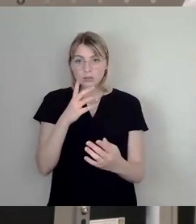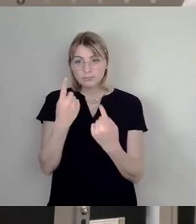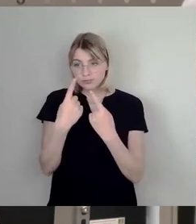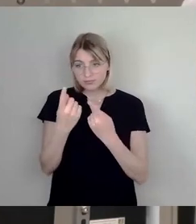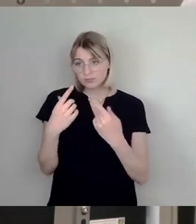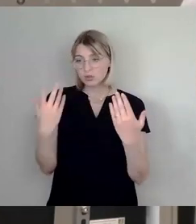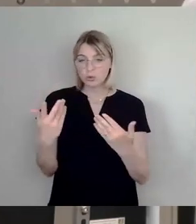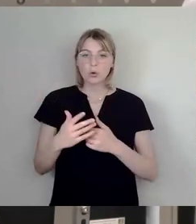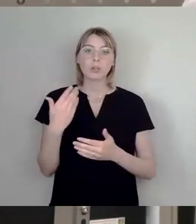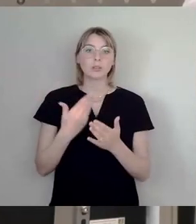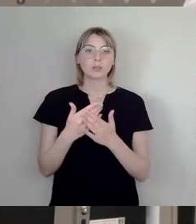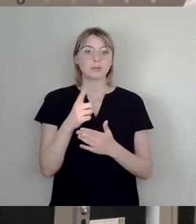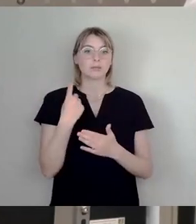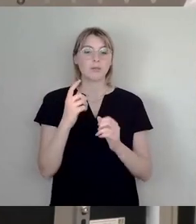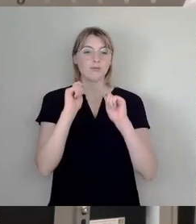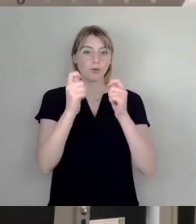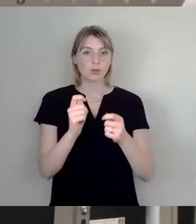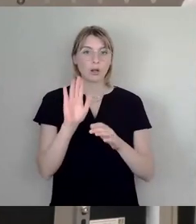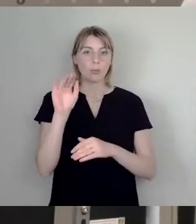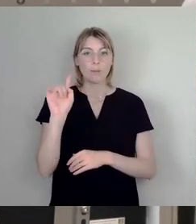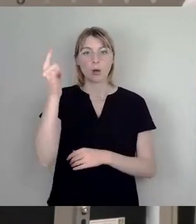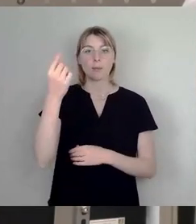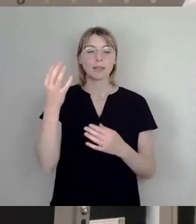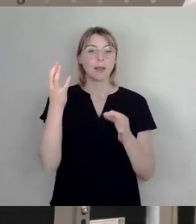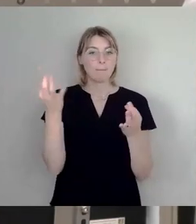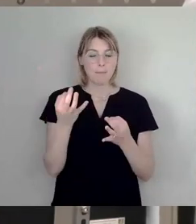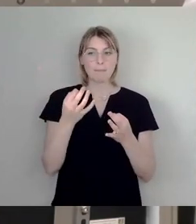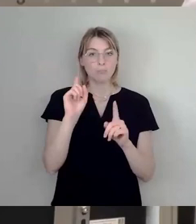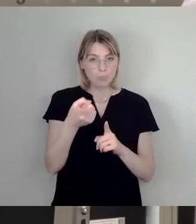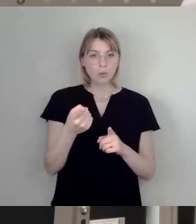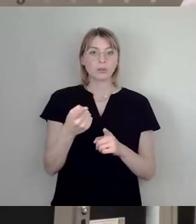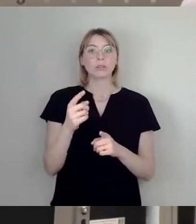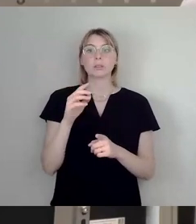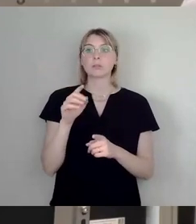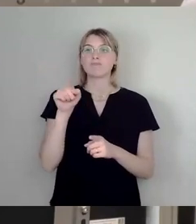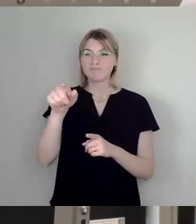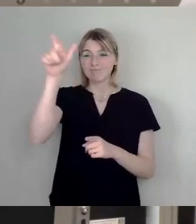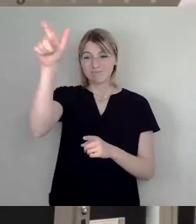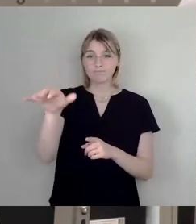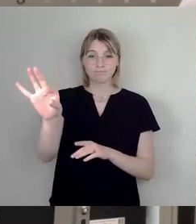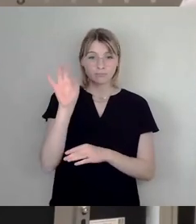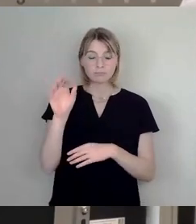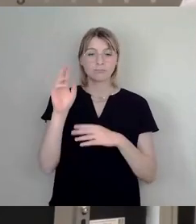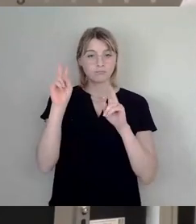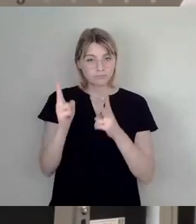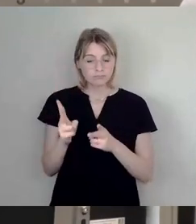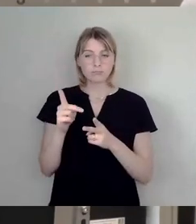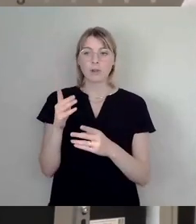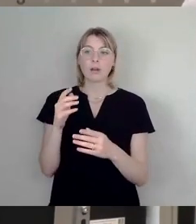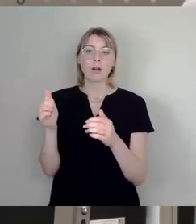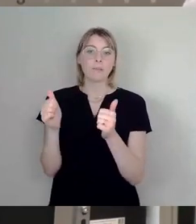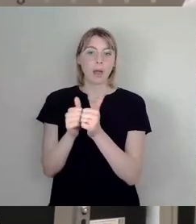Vorschlag, dass hier der Oberbürgermeister einen klar zuständigen benennt, der dann auch als Ansprechpartner für diese Themen gilt, der dann auch den Hut auf hat, um das dort